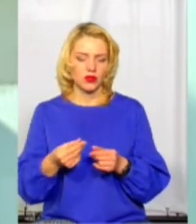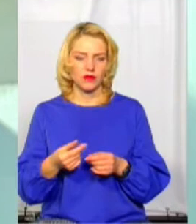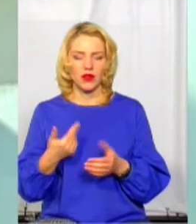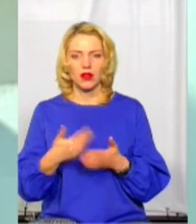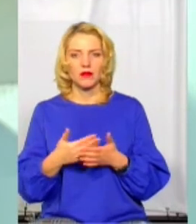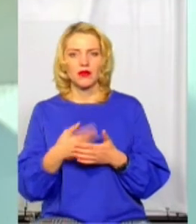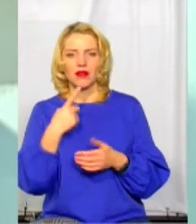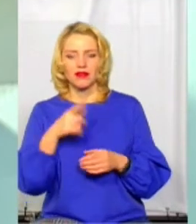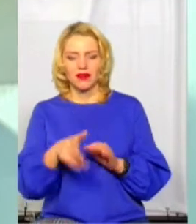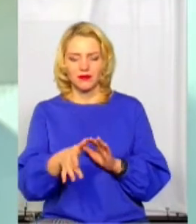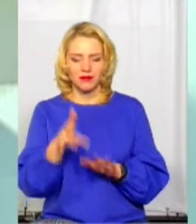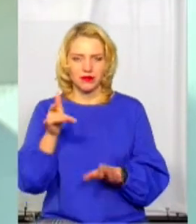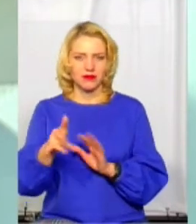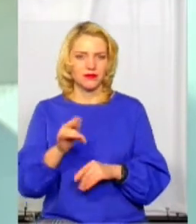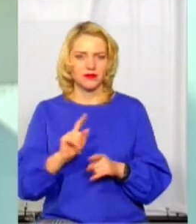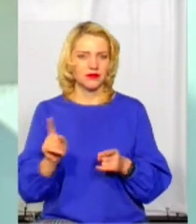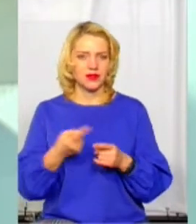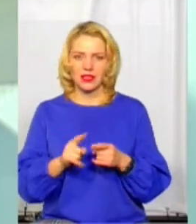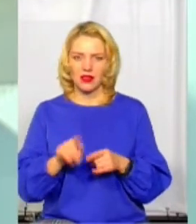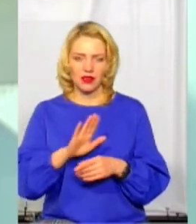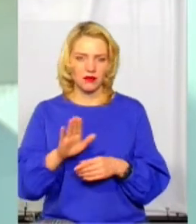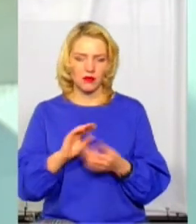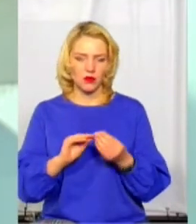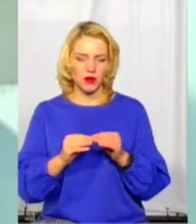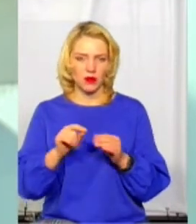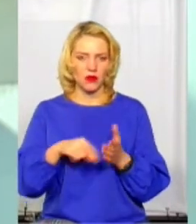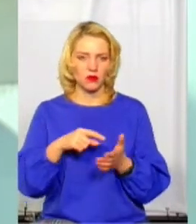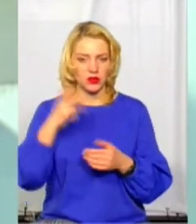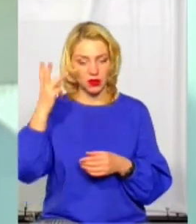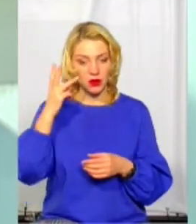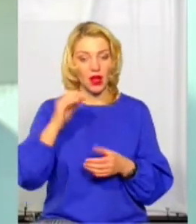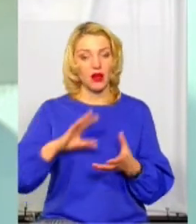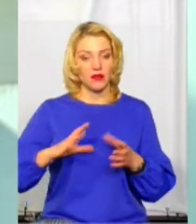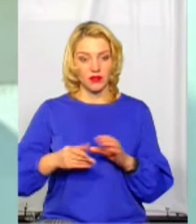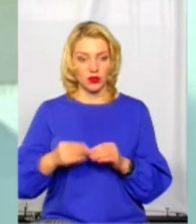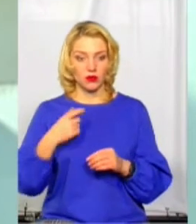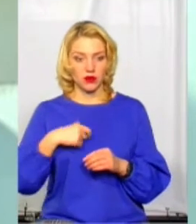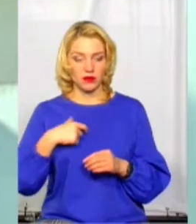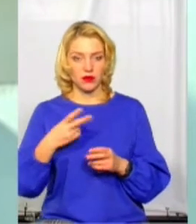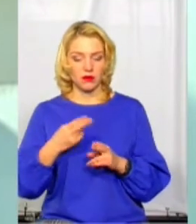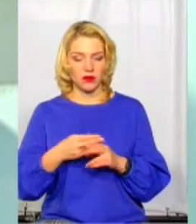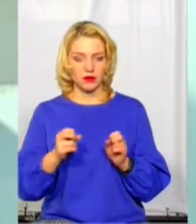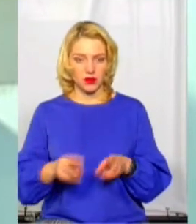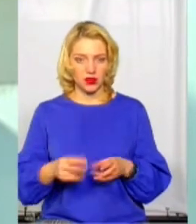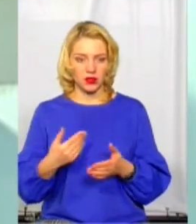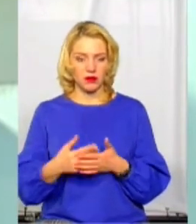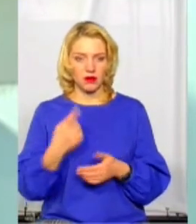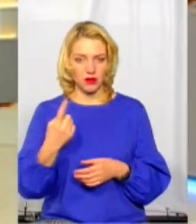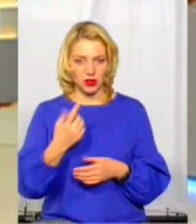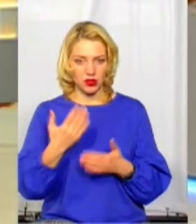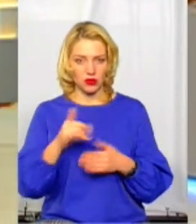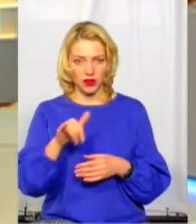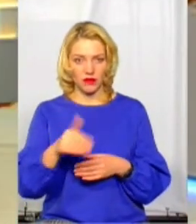не говорила, що це є проблеми Хмельницького, але в цілому треба себе убезпечити. Перш за все, якщо ви